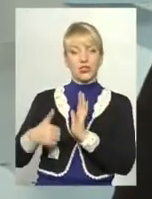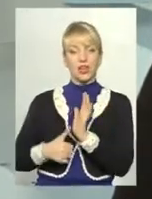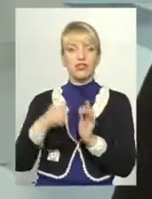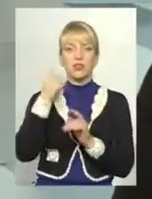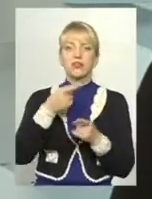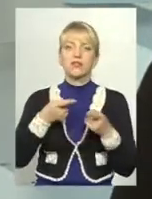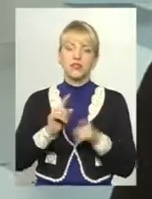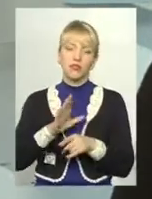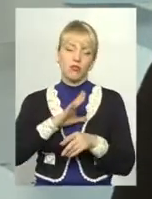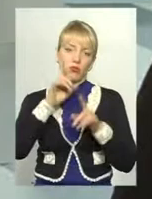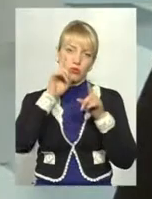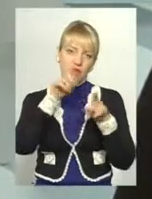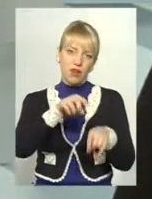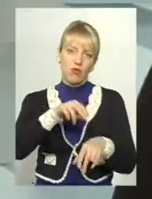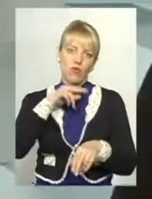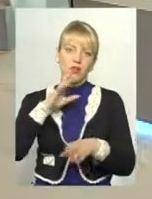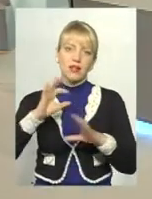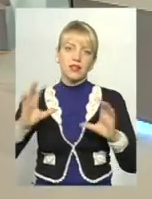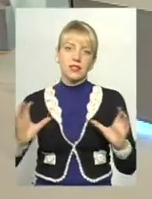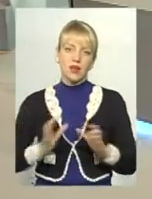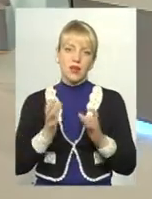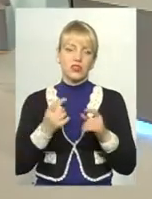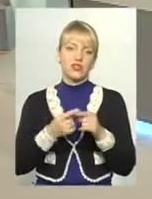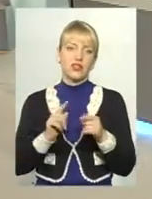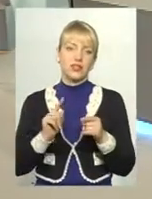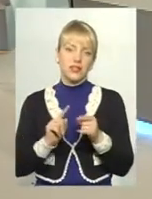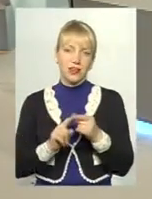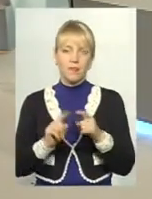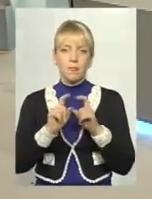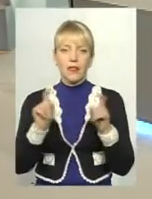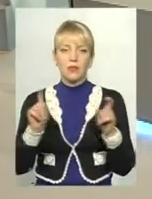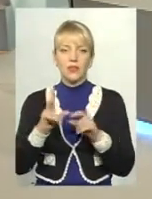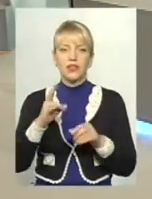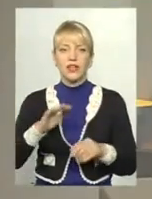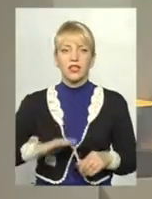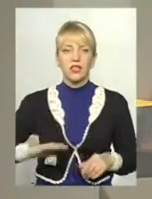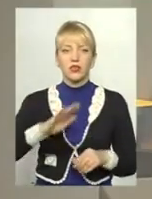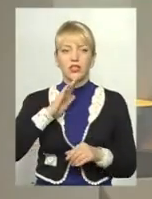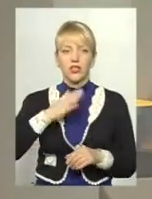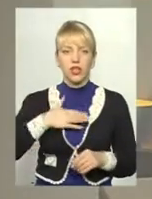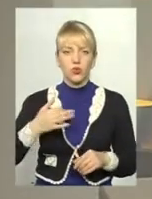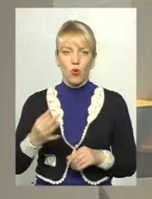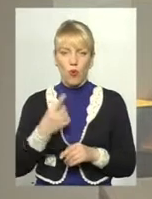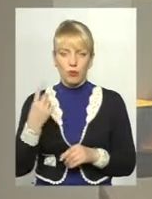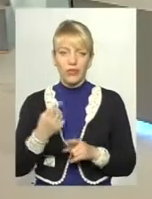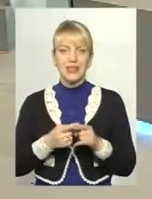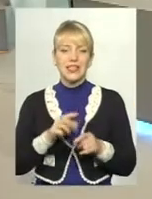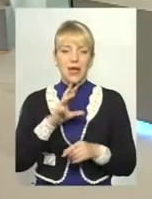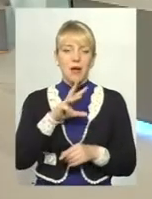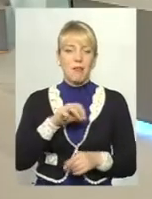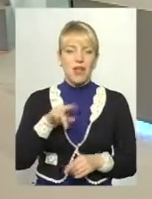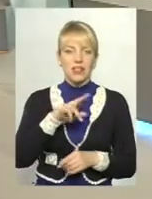увага на збереження цих об'єктів на території області. Якщо ми не помиляємося, це Меджейбіш один із основних? Меджейбіш,